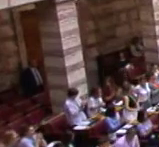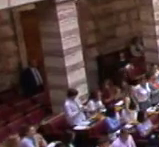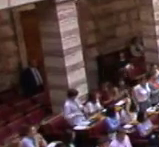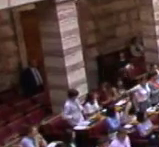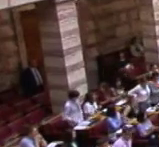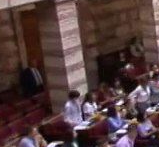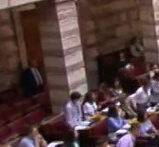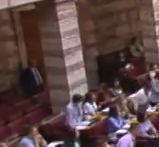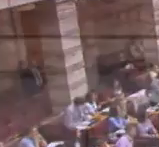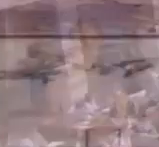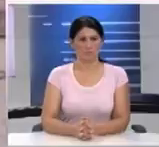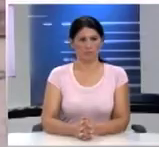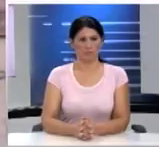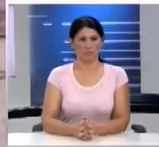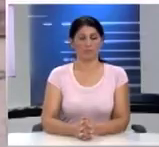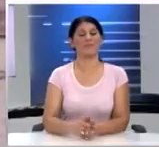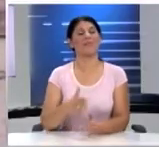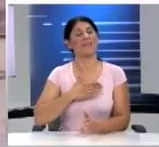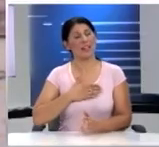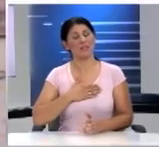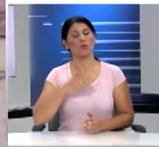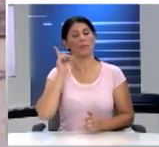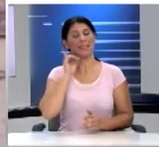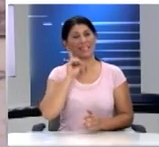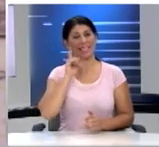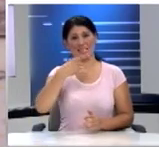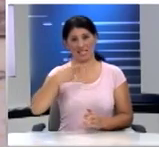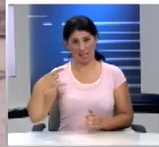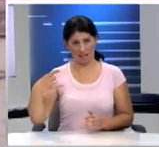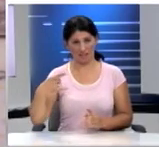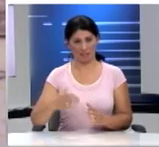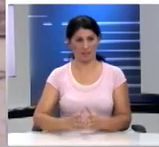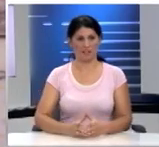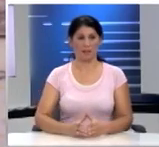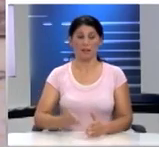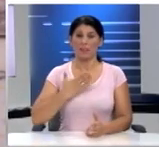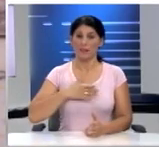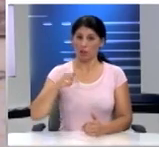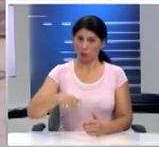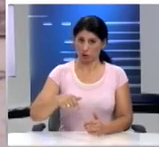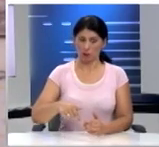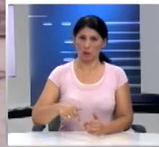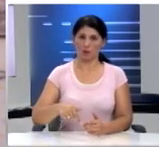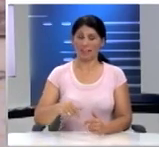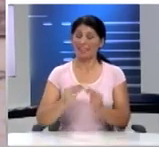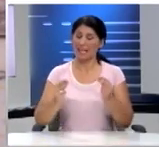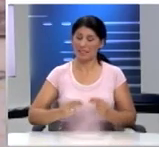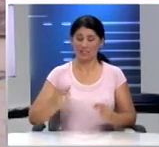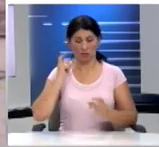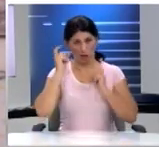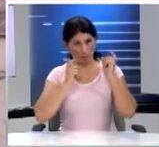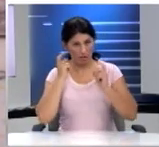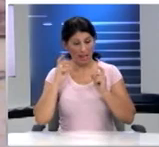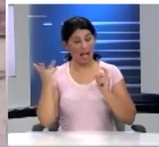Εμείς ευχαριστούμε την Υφυπουργό Παιδείας Την κυρία Ζαχαράκη Και θα ήθελα τώρα να σας λύσω την απορία Αν τα